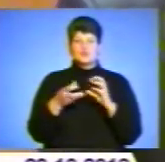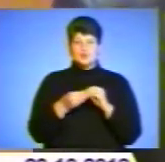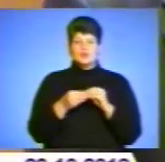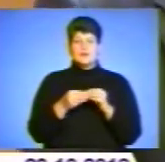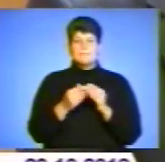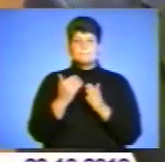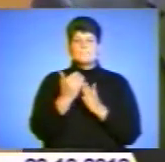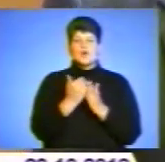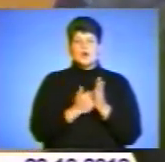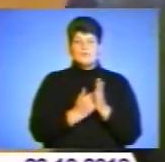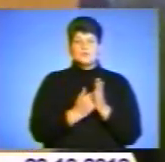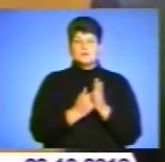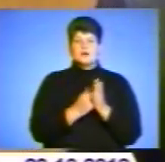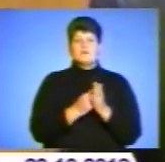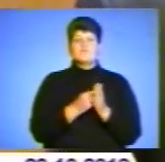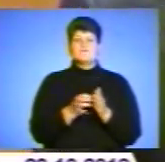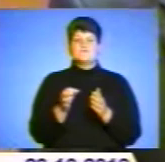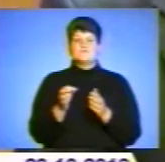виготовлення нагород.